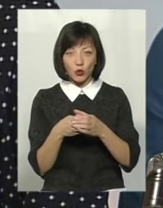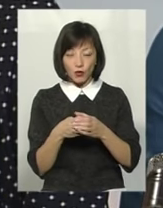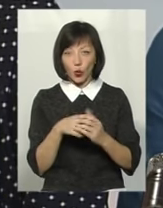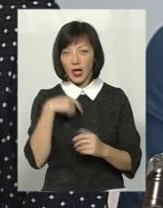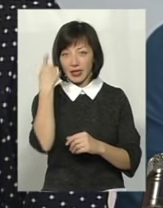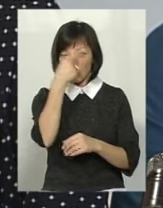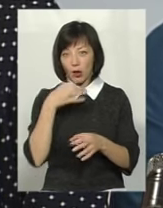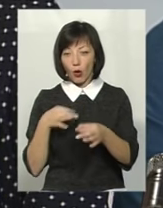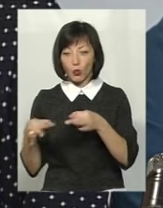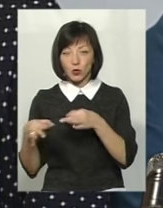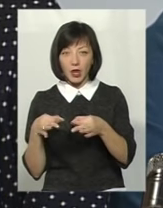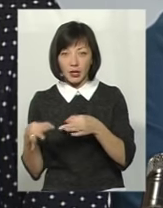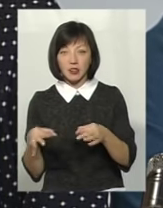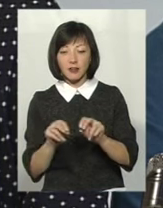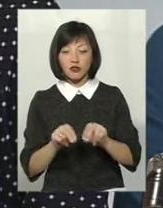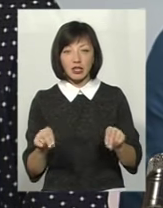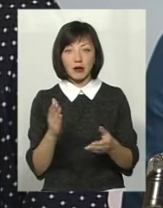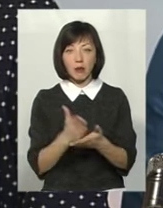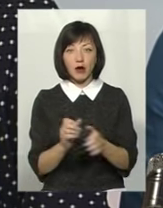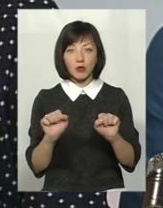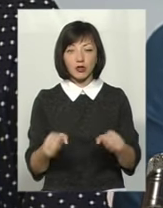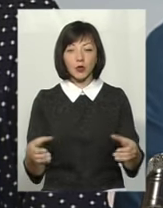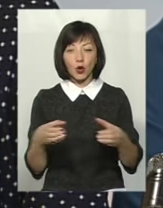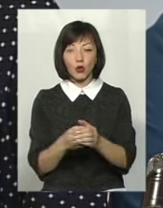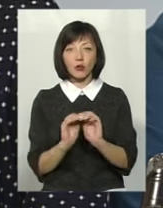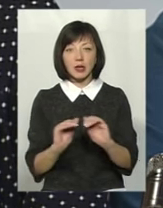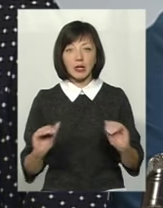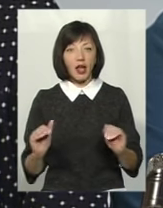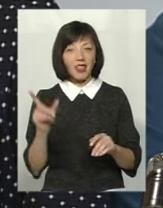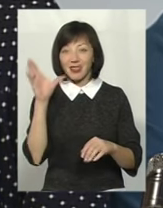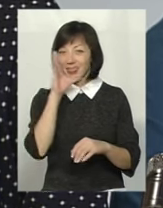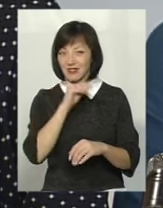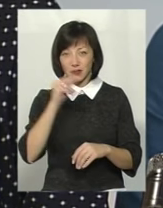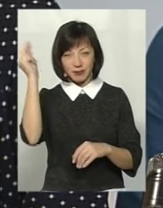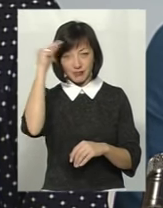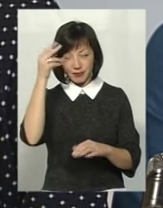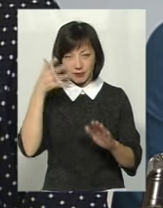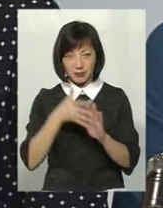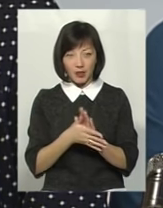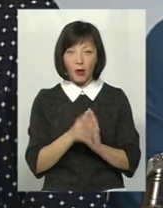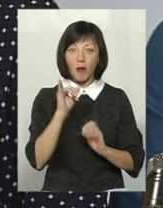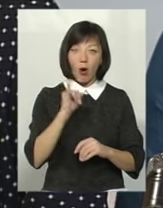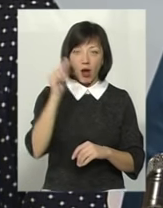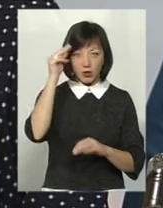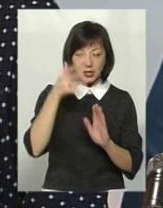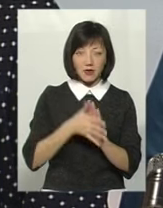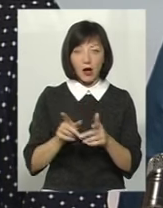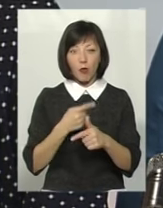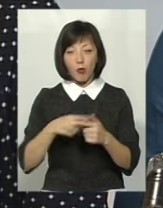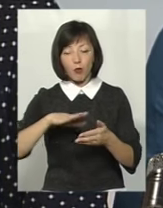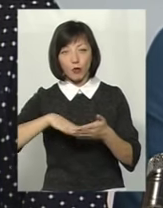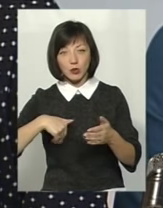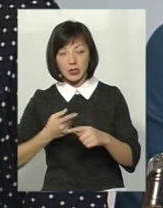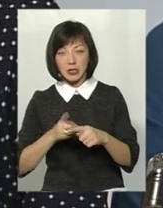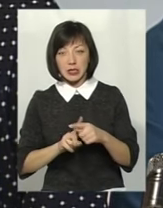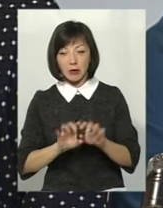індивідуальні консультації, де вчитель має можливість групу дітей, які не засвоїли матеріал, бо погано засвоїли, або взагалі пропустили цей